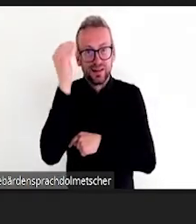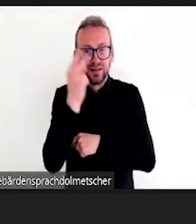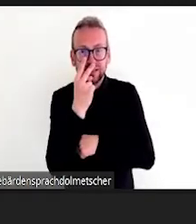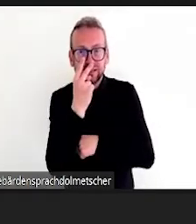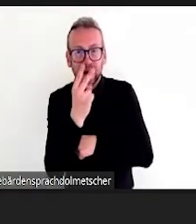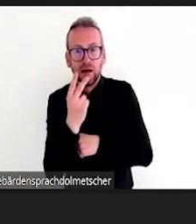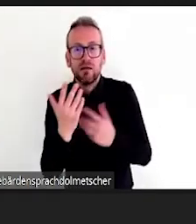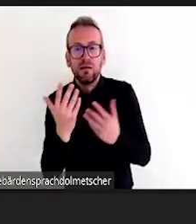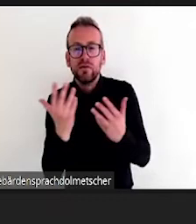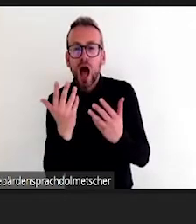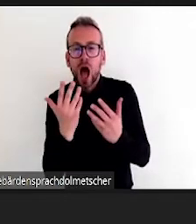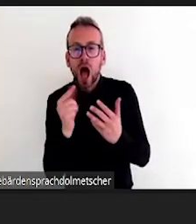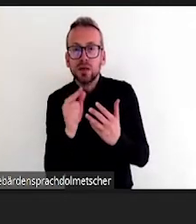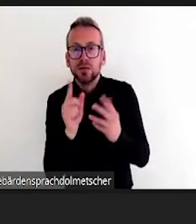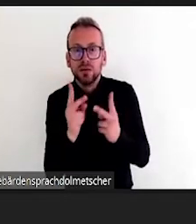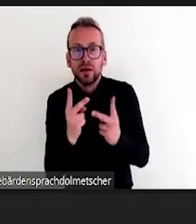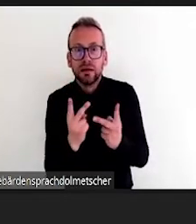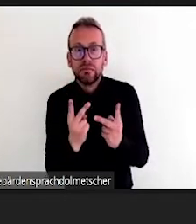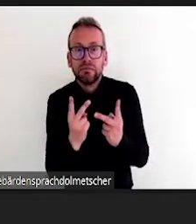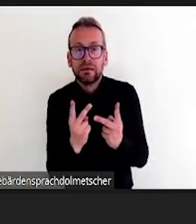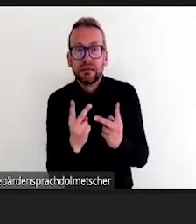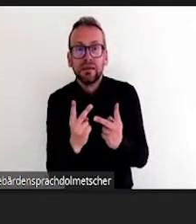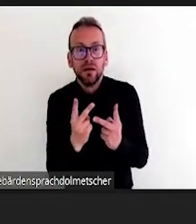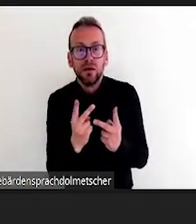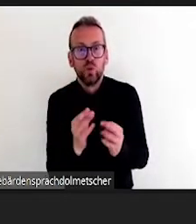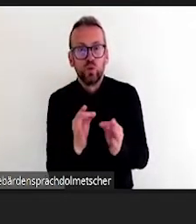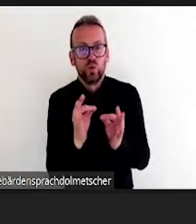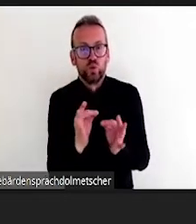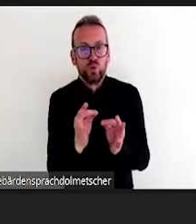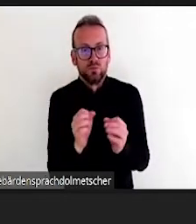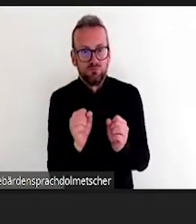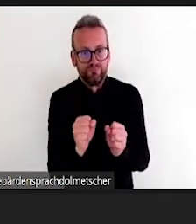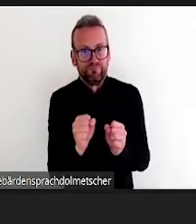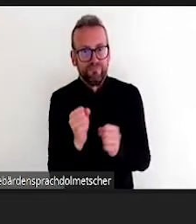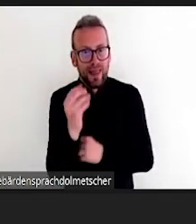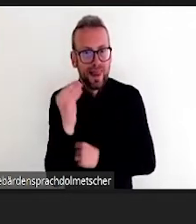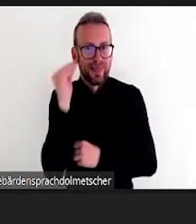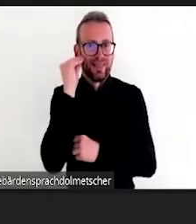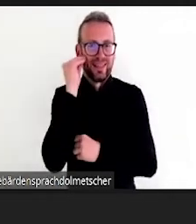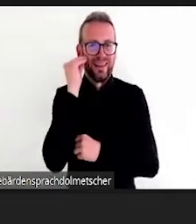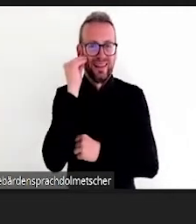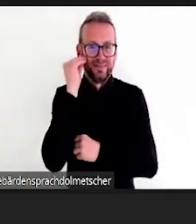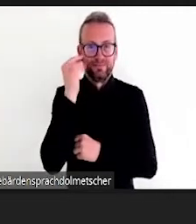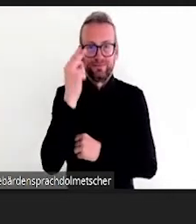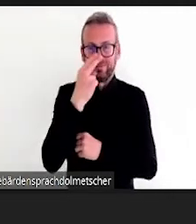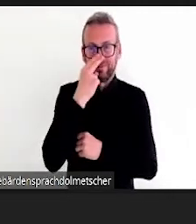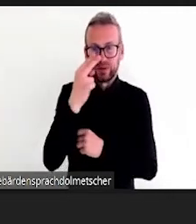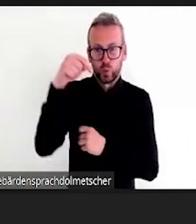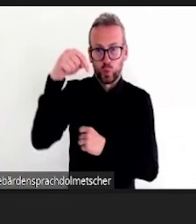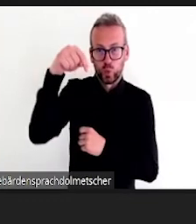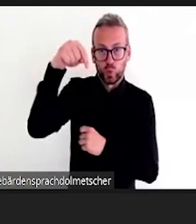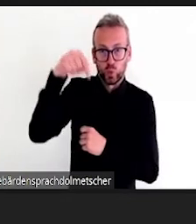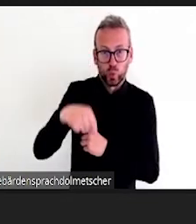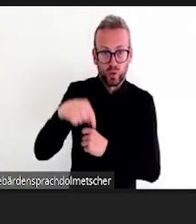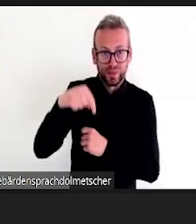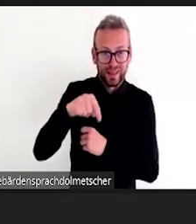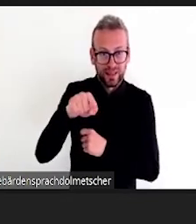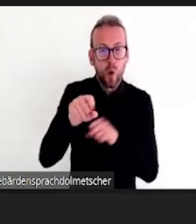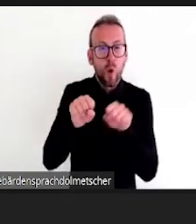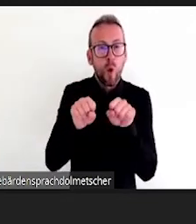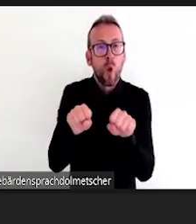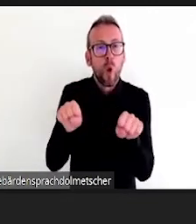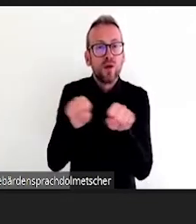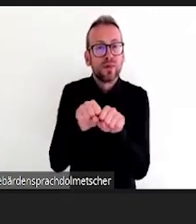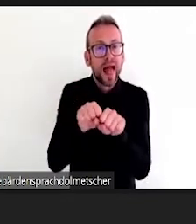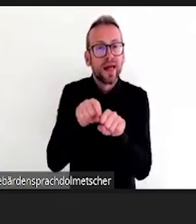glaube, das kennen wir auch alle ein bisschen, gerade als es so anfing, dass Lehre über Zoom stattfand. Es war so